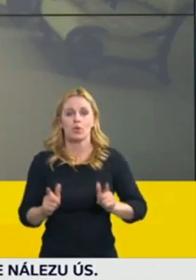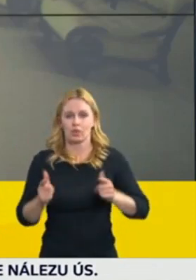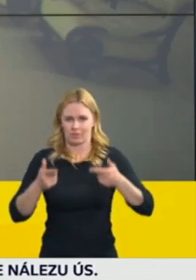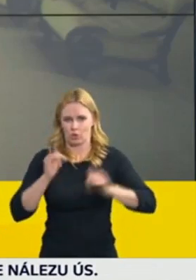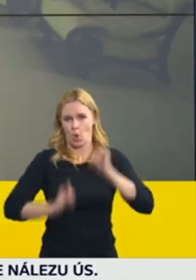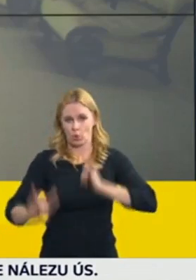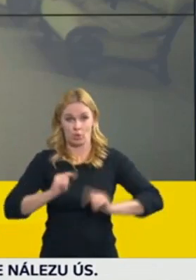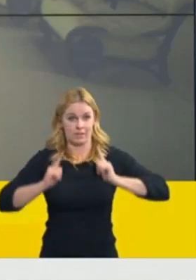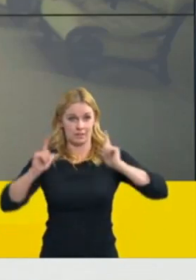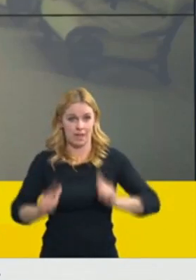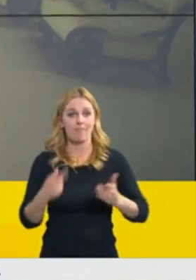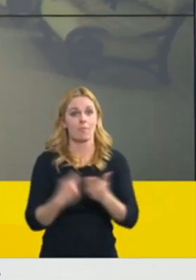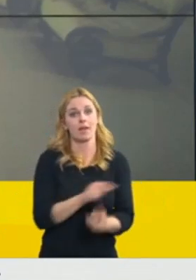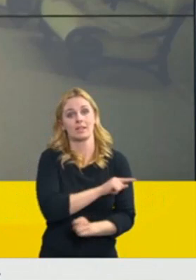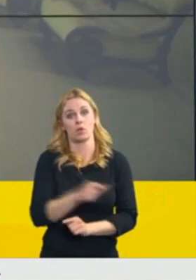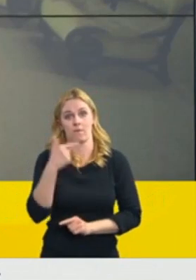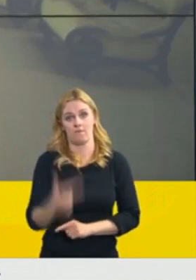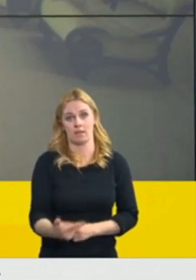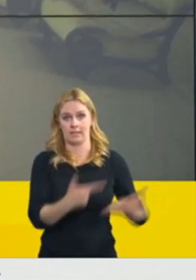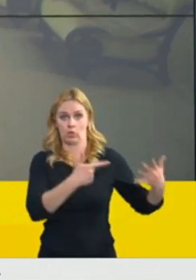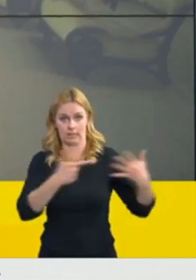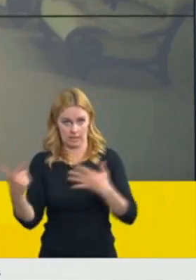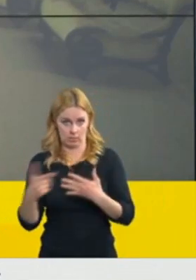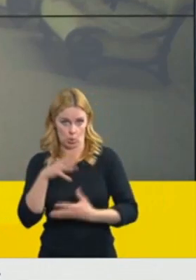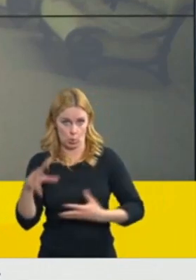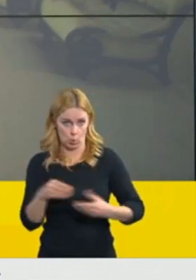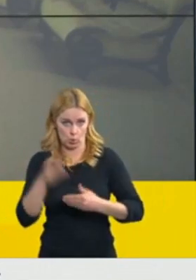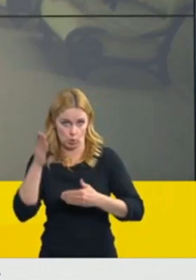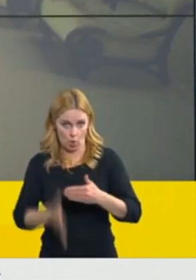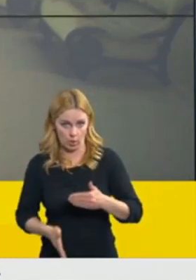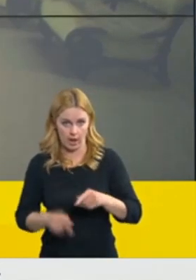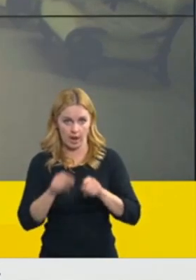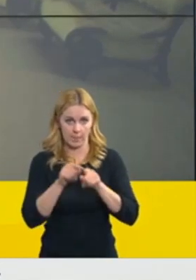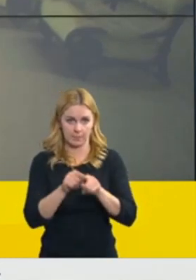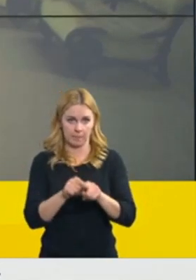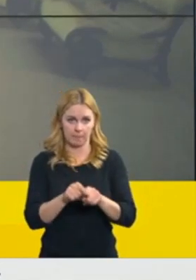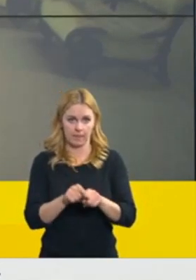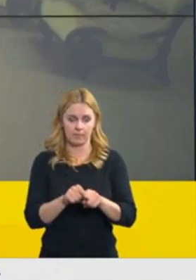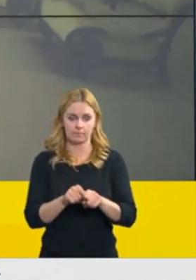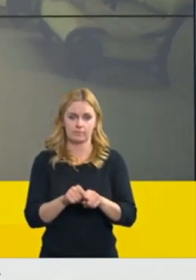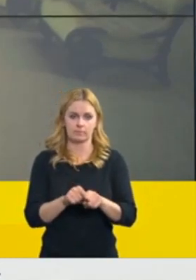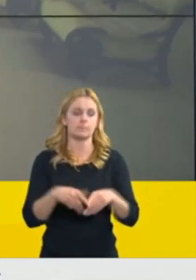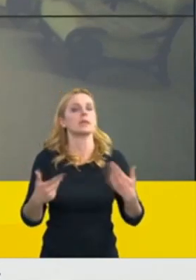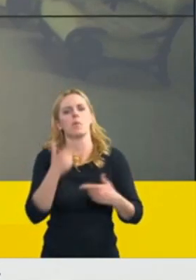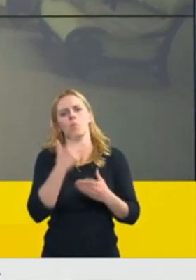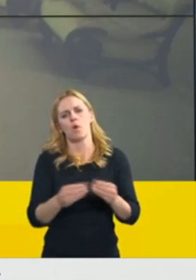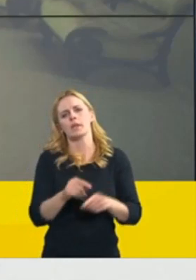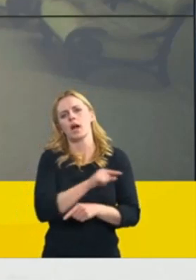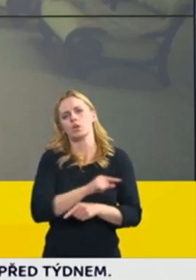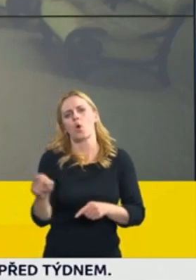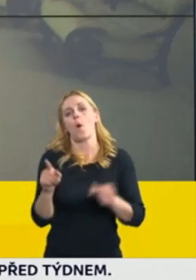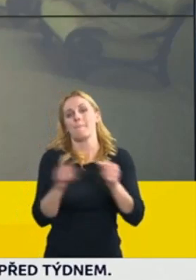nebo do, respektive doplatí do platnosti pandemického zákona vstoupení v platnost,